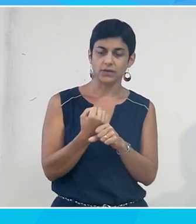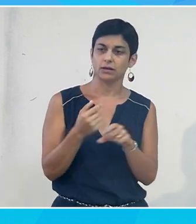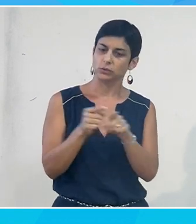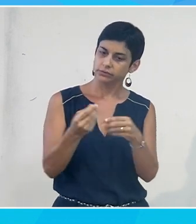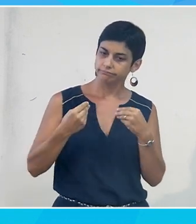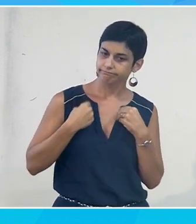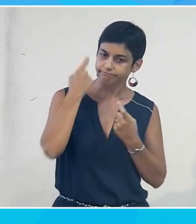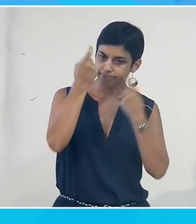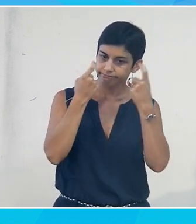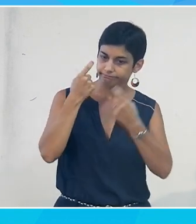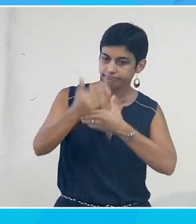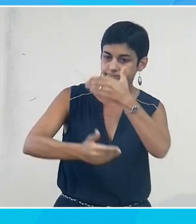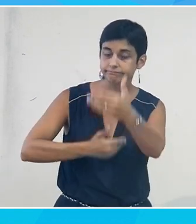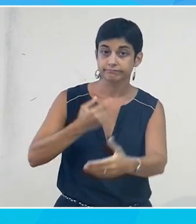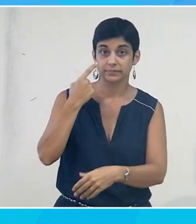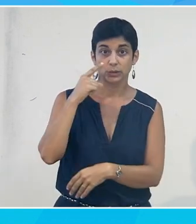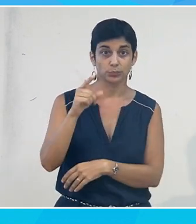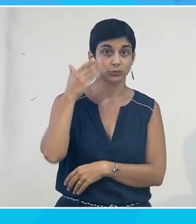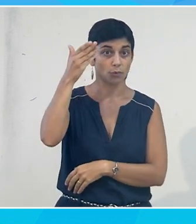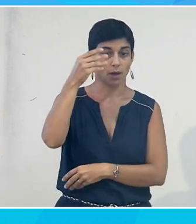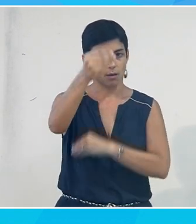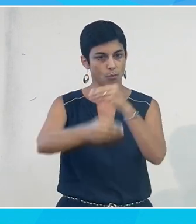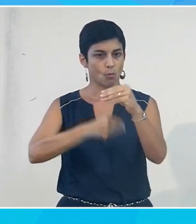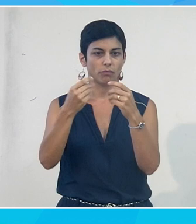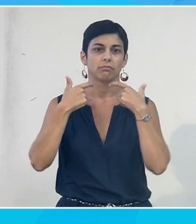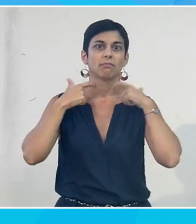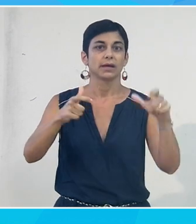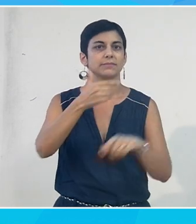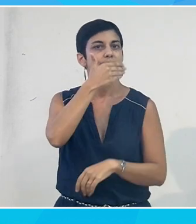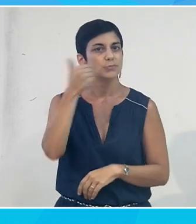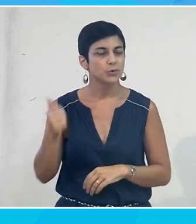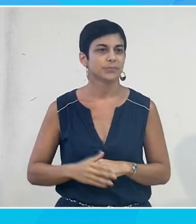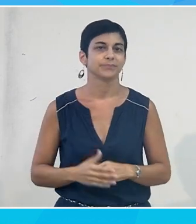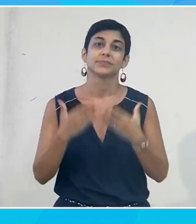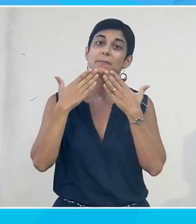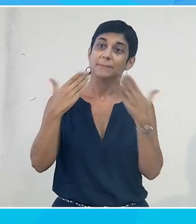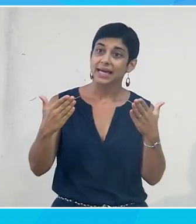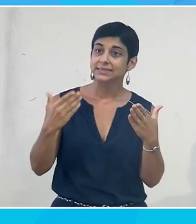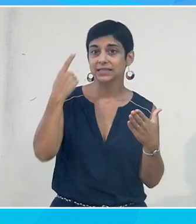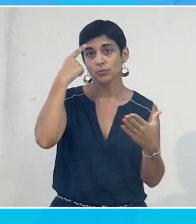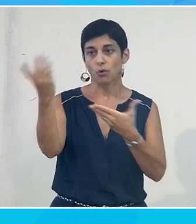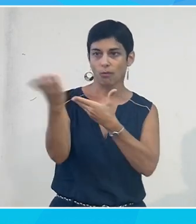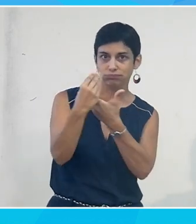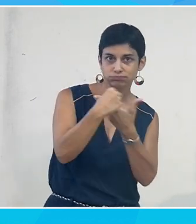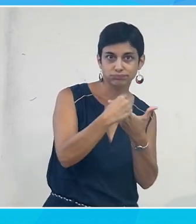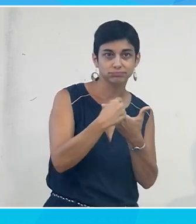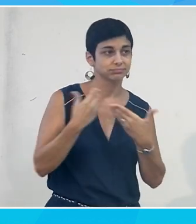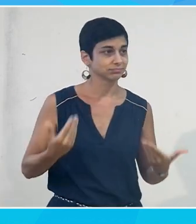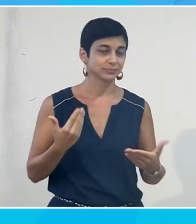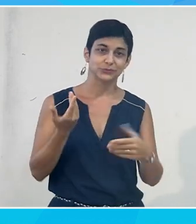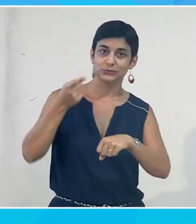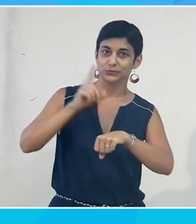pour faire de demain un monde encore plus accessible. Je vous remercie d'avance pour vos contributions et sans transition,